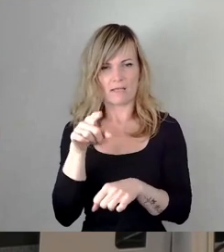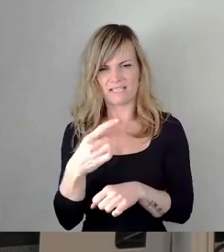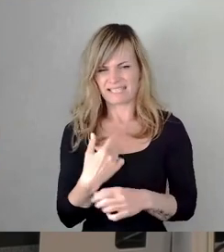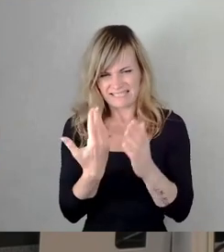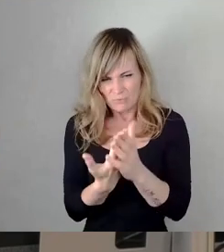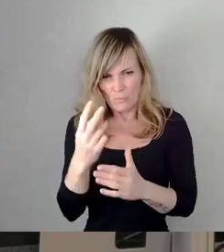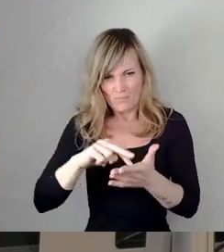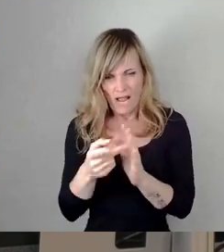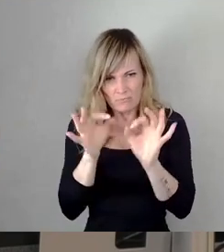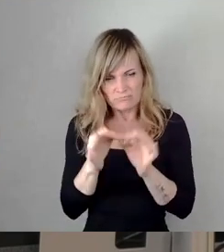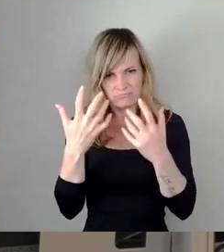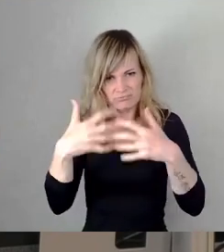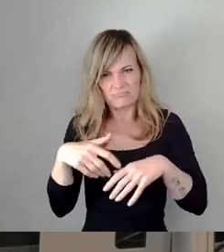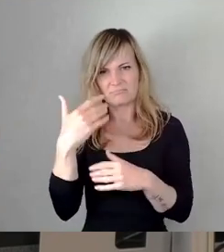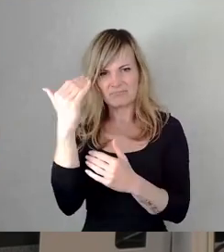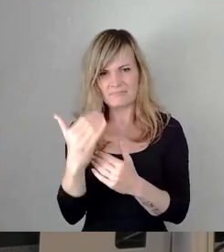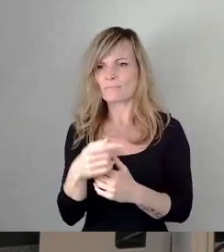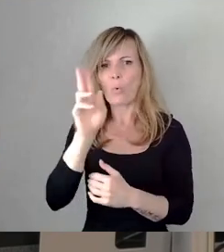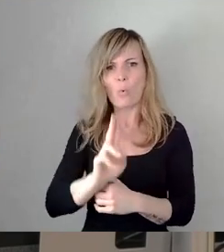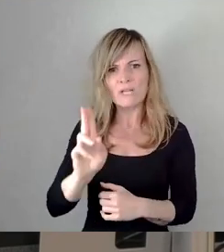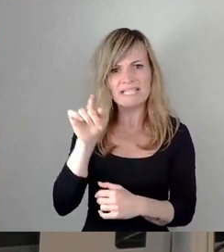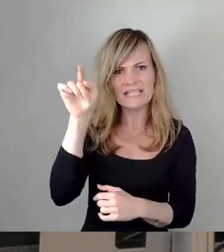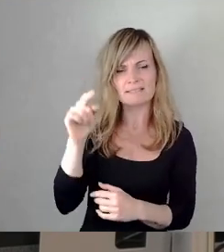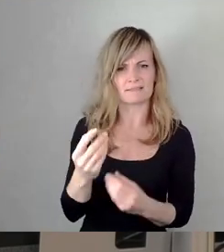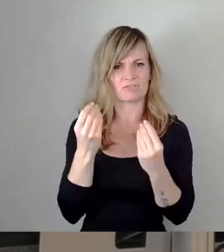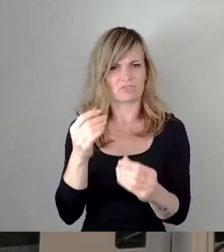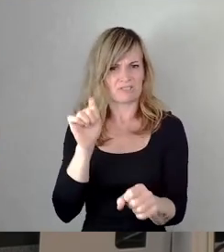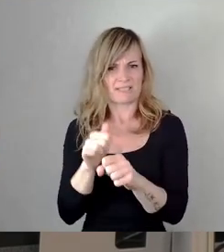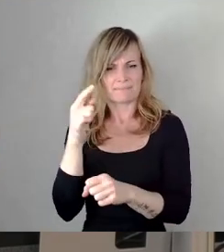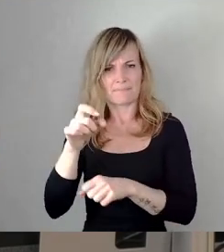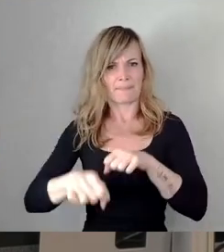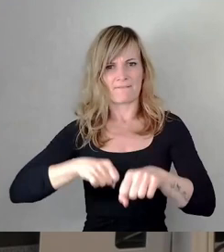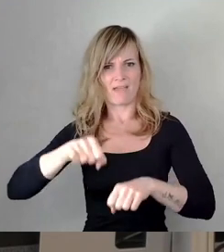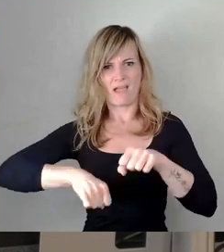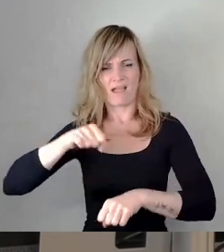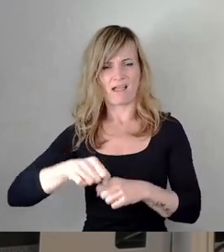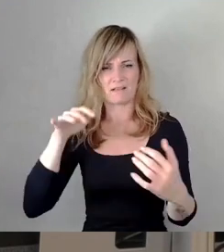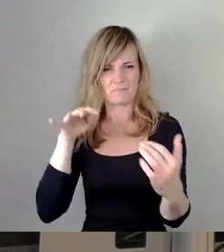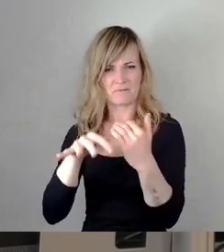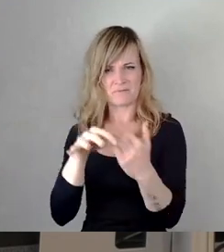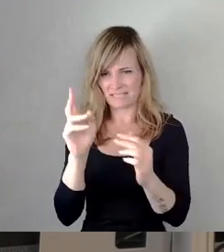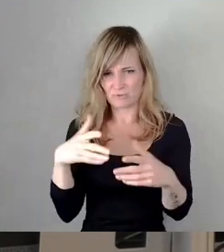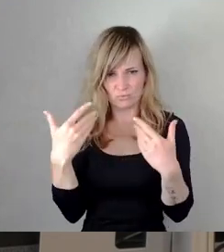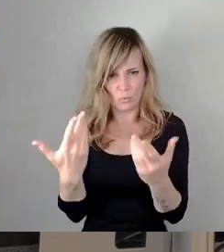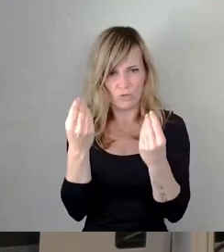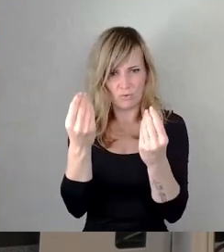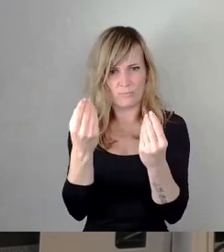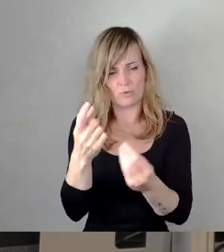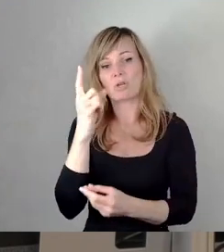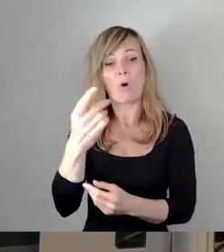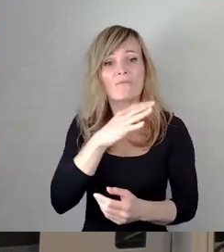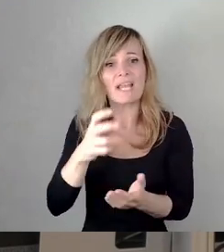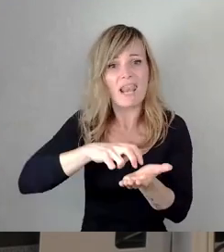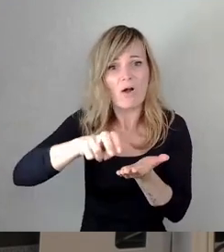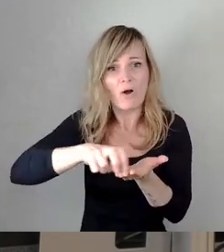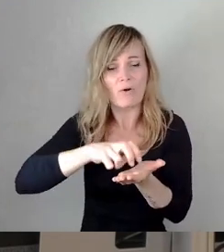Planung in einer Unigegend, wo man mit relativ viel Radverkehr rechnen darf und auch mit relativ viel Fußverkehr.